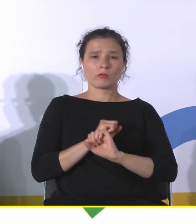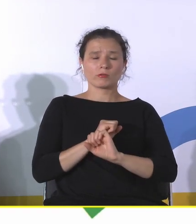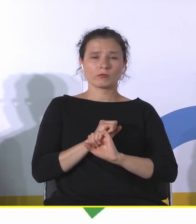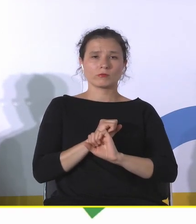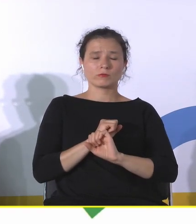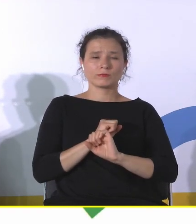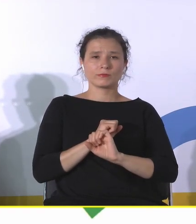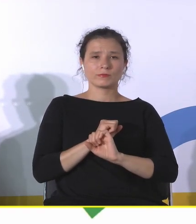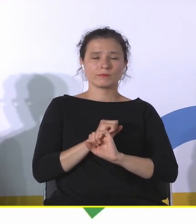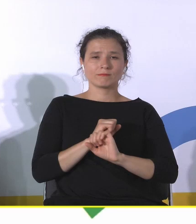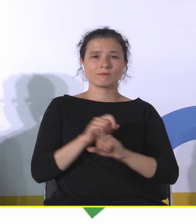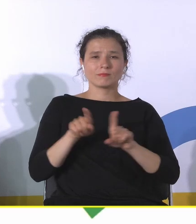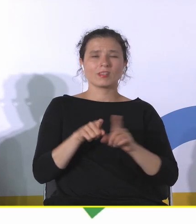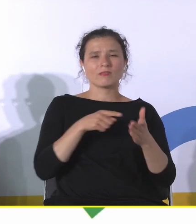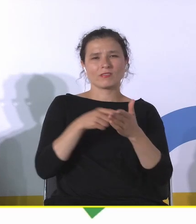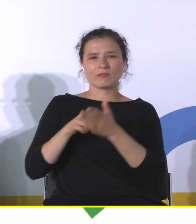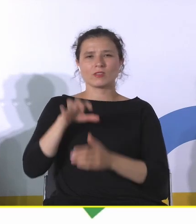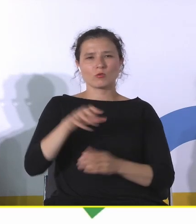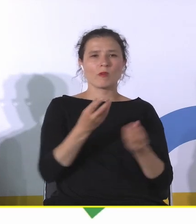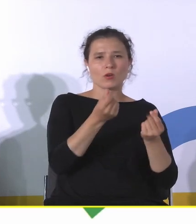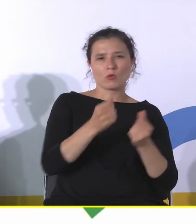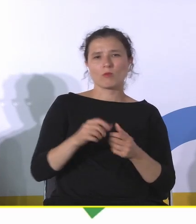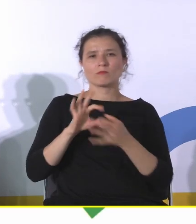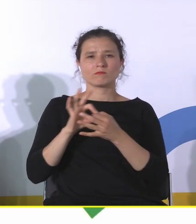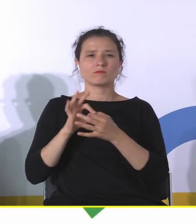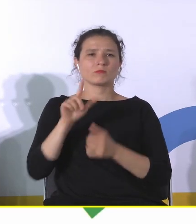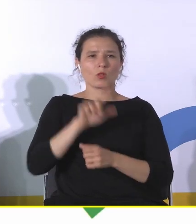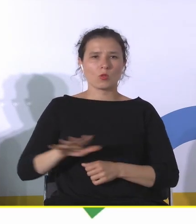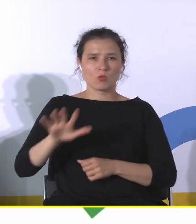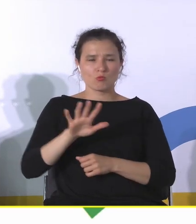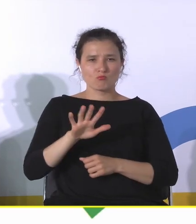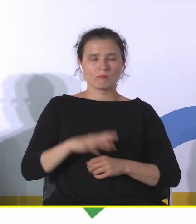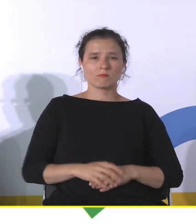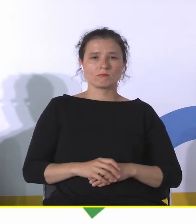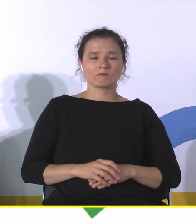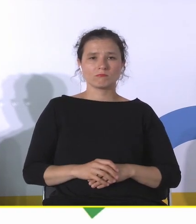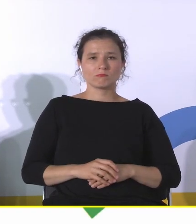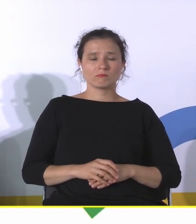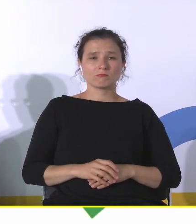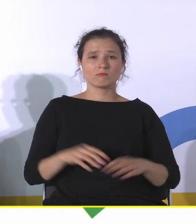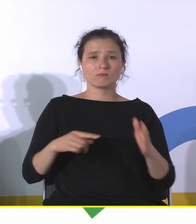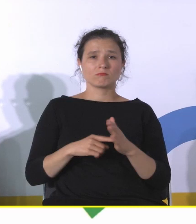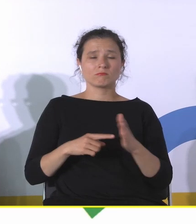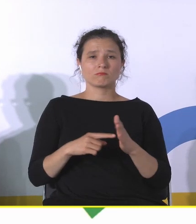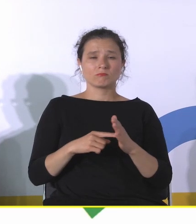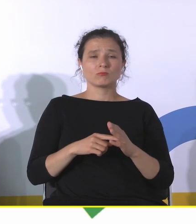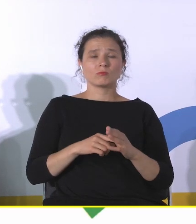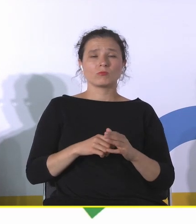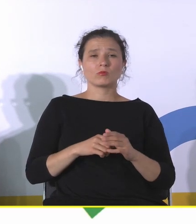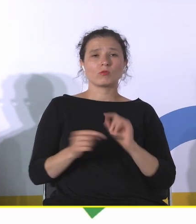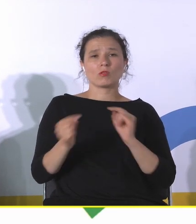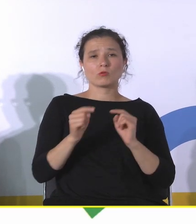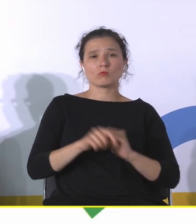Wyzwania ekonomiczne, demograficzne, o tym wszystkim dyskutują paneliści i panelistki tego